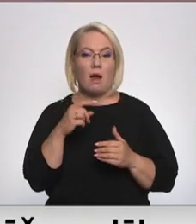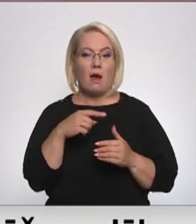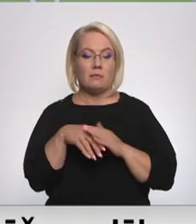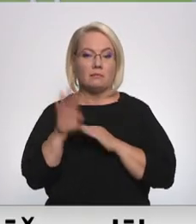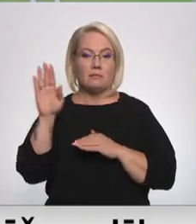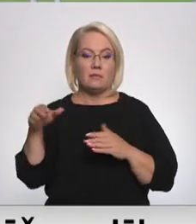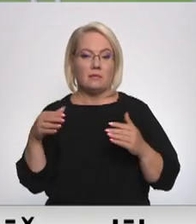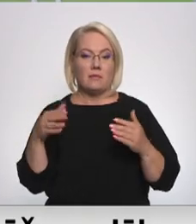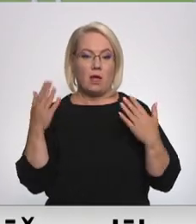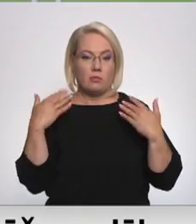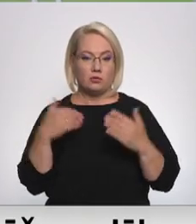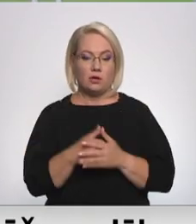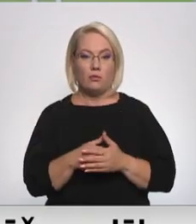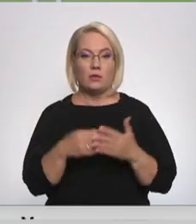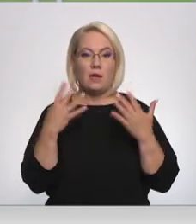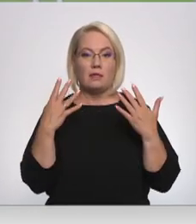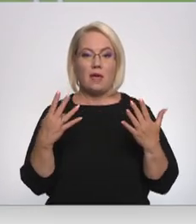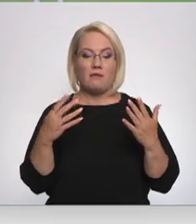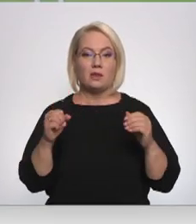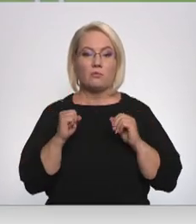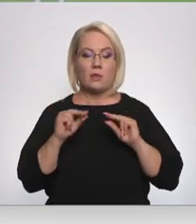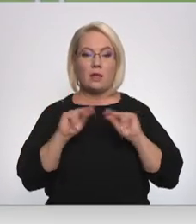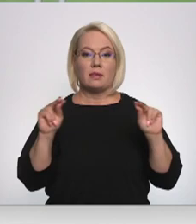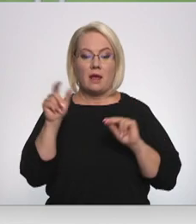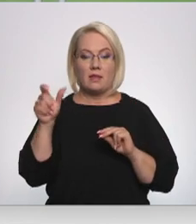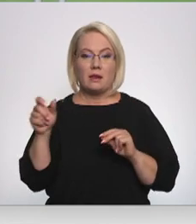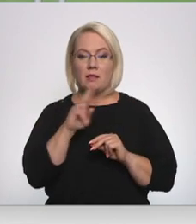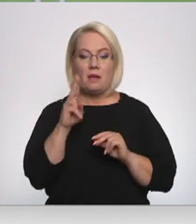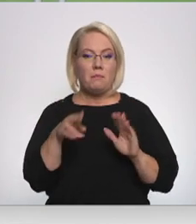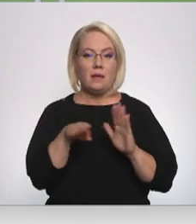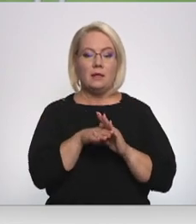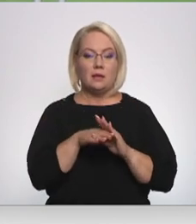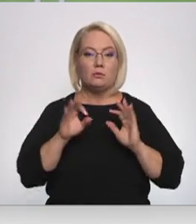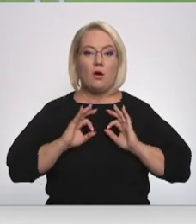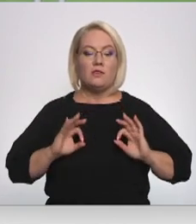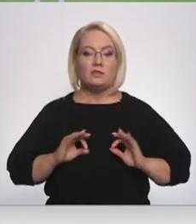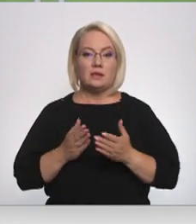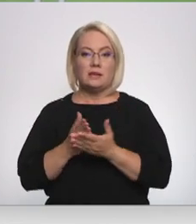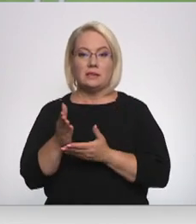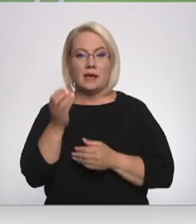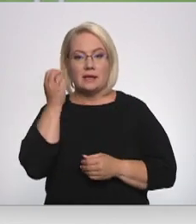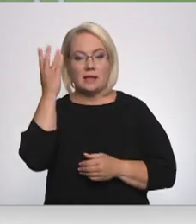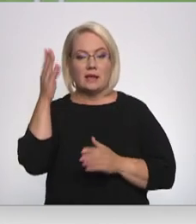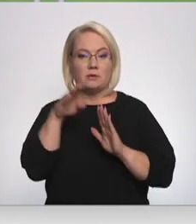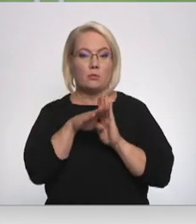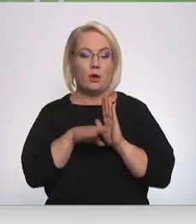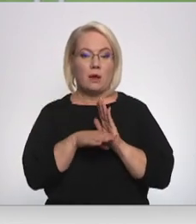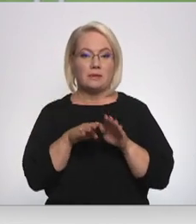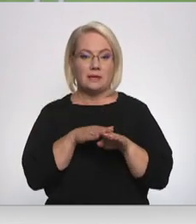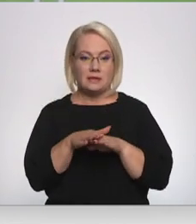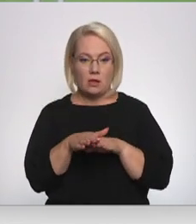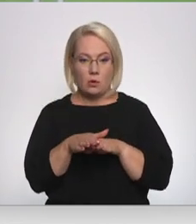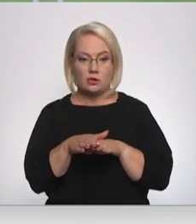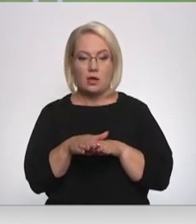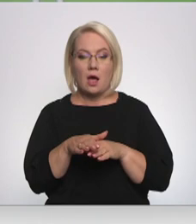atpūtā. Deviņi sporta treneri uz šo brīdi nepiedalās profesionālās ievirzis izglītības programmas iztenošanā,